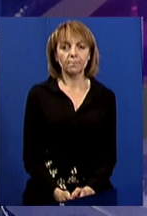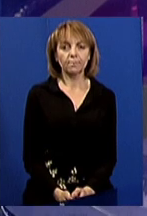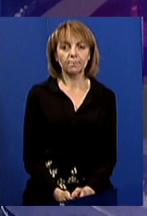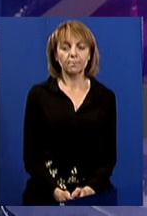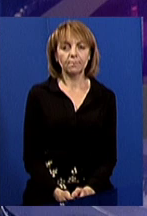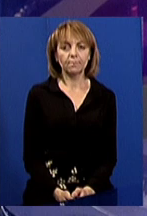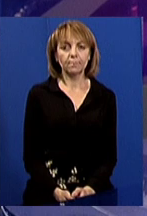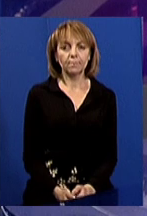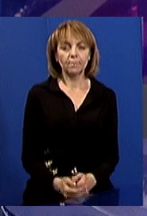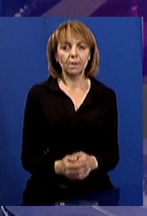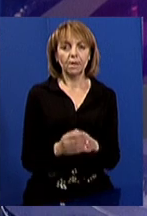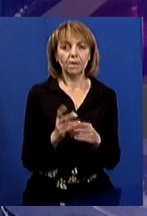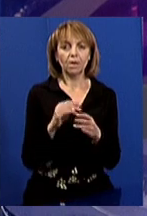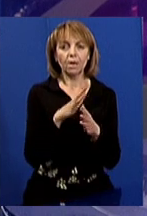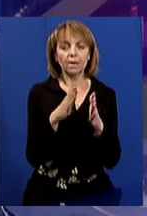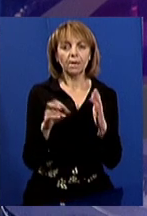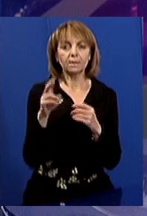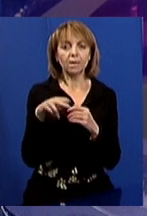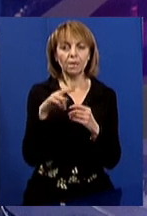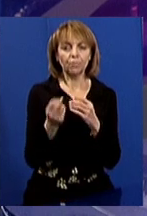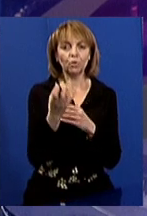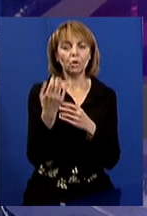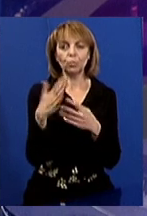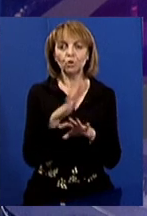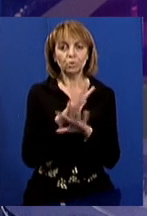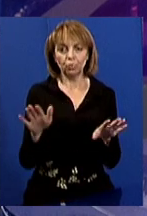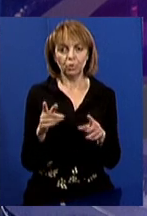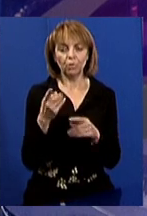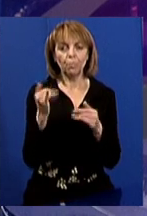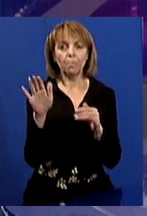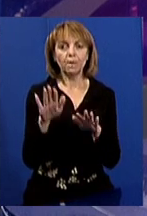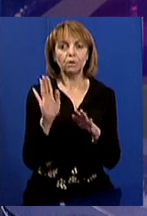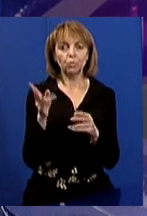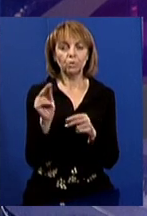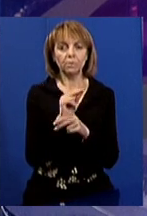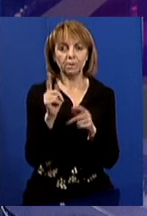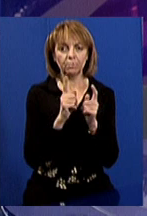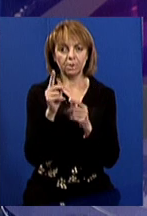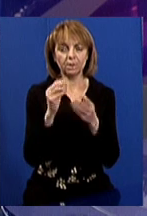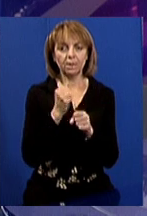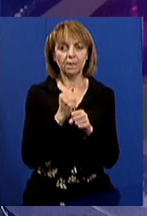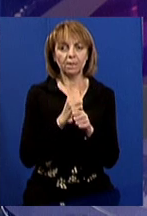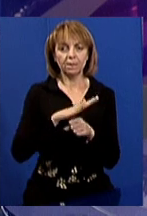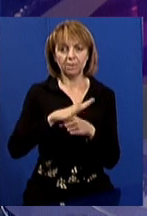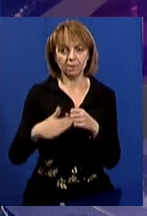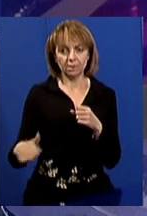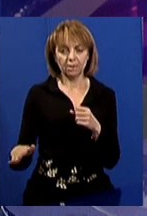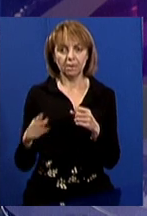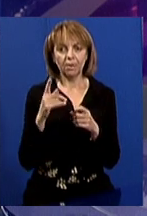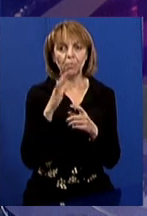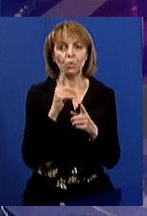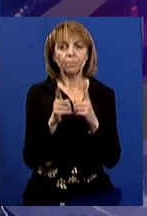На фонтану каскаду Саду Шевченка більше не буде на його місці. Нині монтують гранітні східці. Про зміни в проєкті